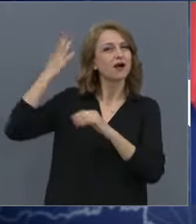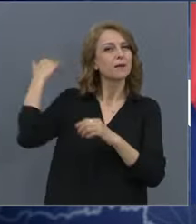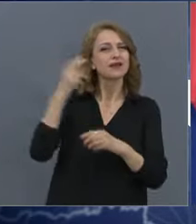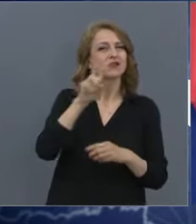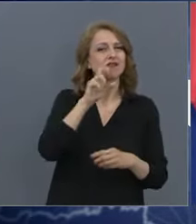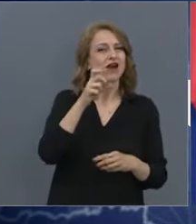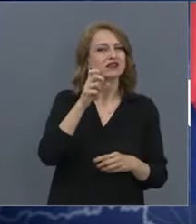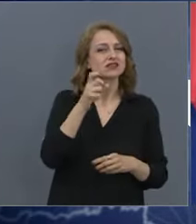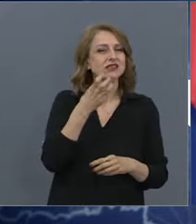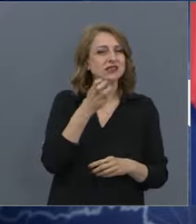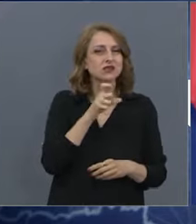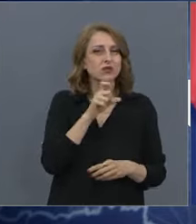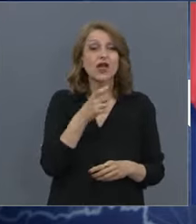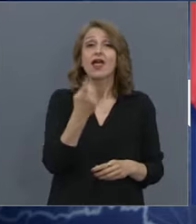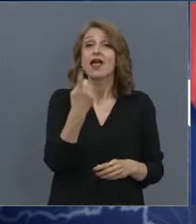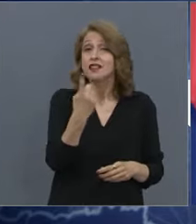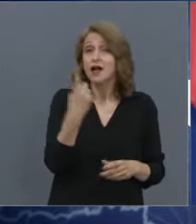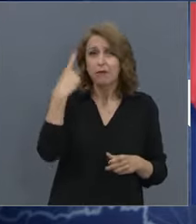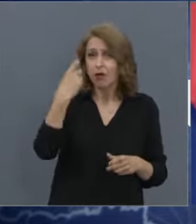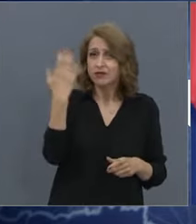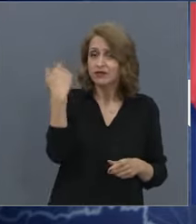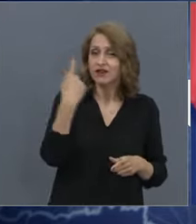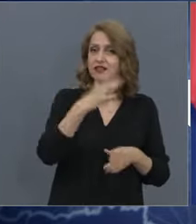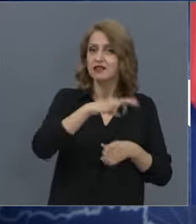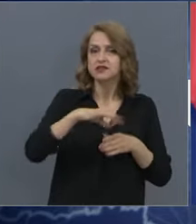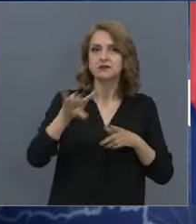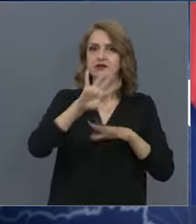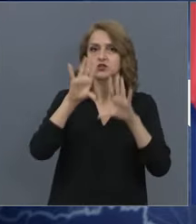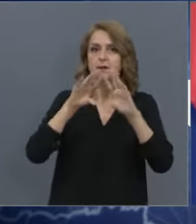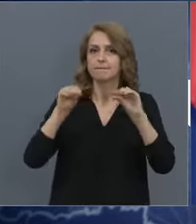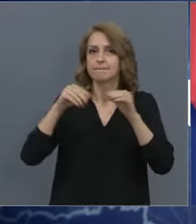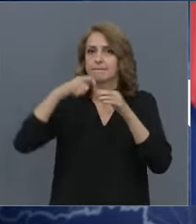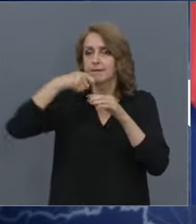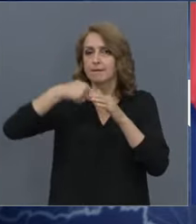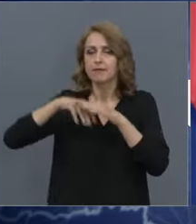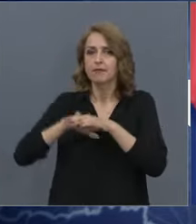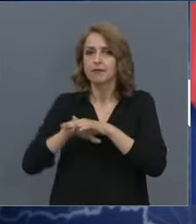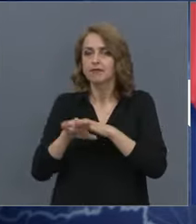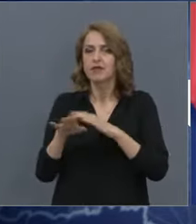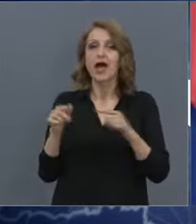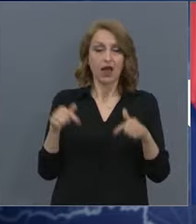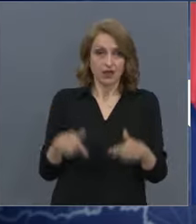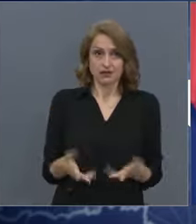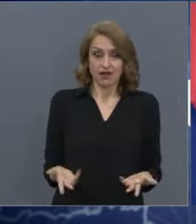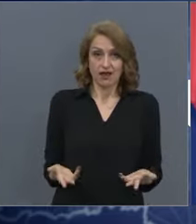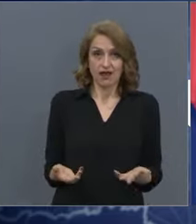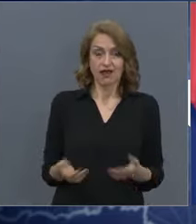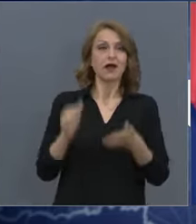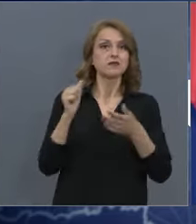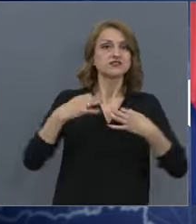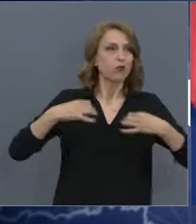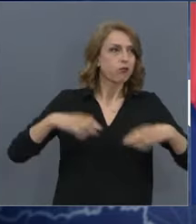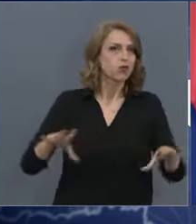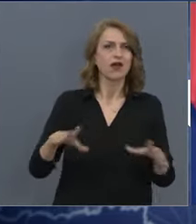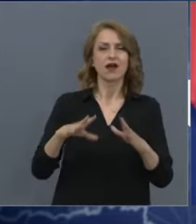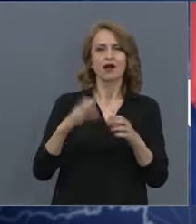Чернобил, една седмица въобще не се знаеше, че има такъв експлозия. Към днешна дата медиите и свободата